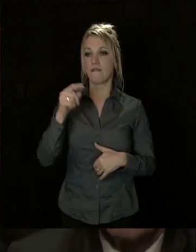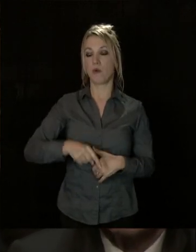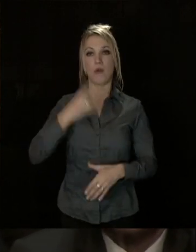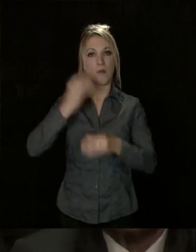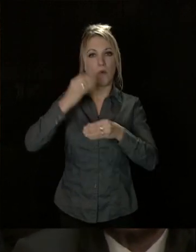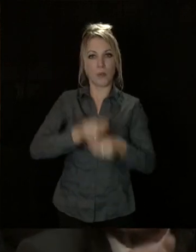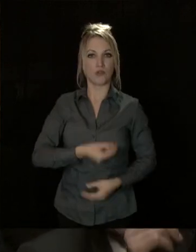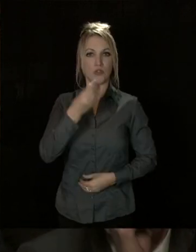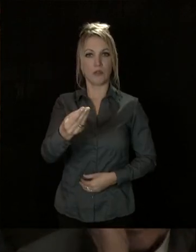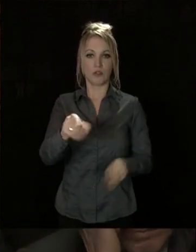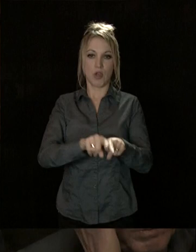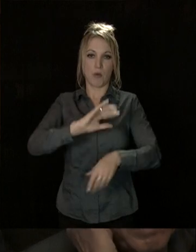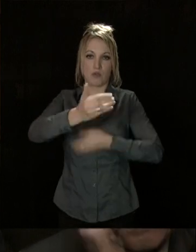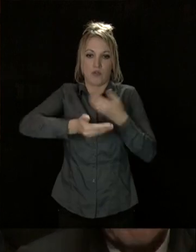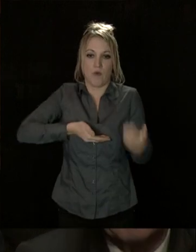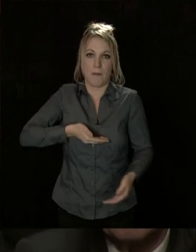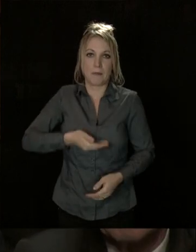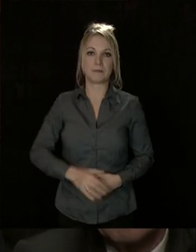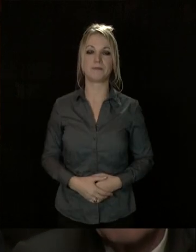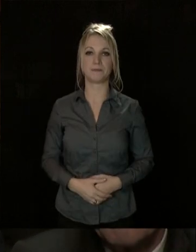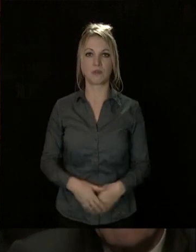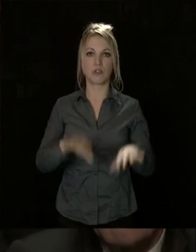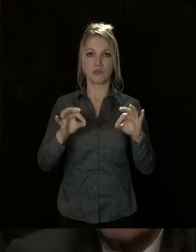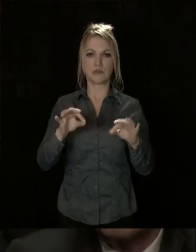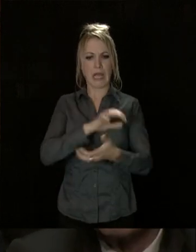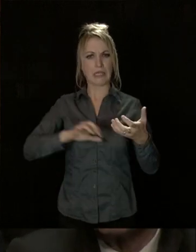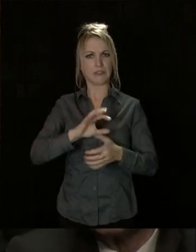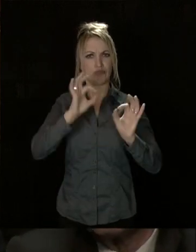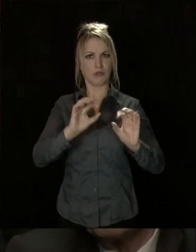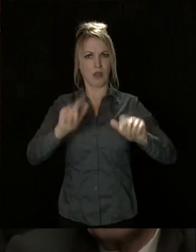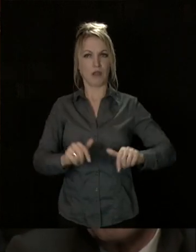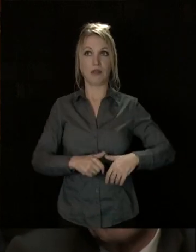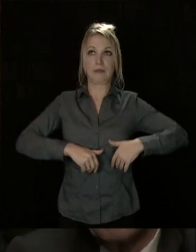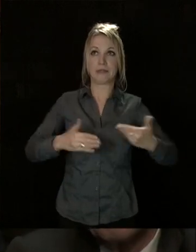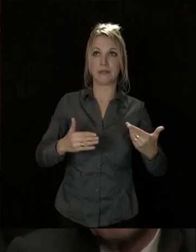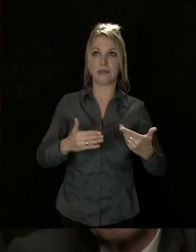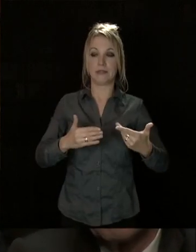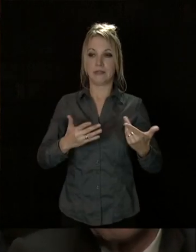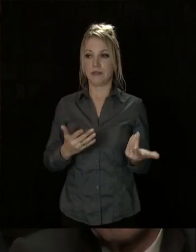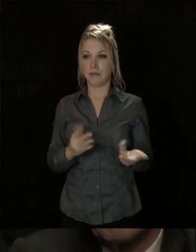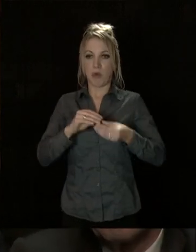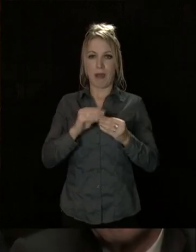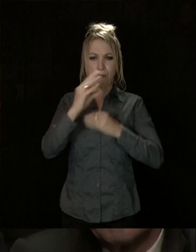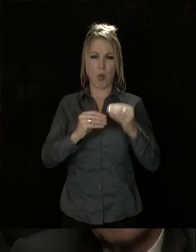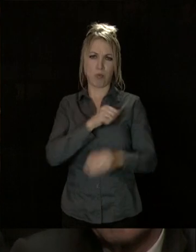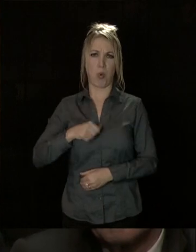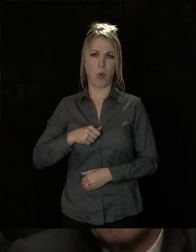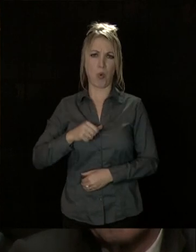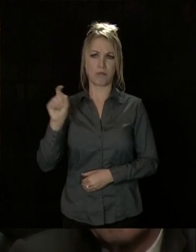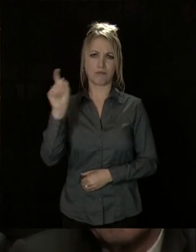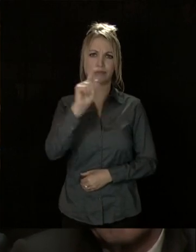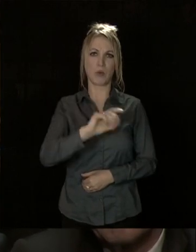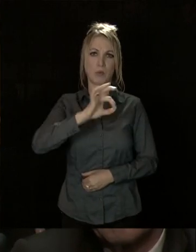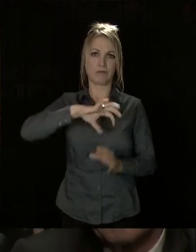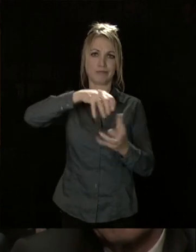à donner autant qu'à recevoir. Malgré la crise, malgré la paix malmenée un peu partout dans le monde, malgré tout cela,